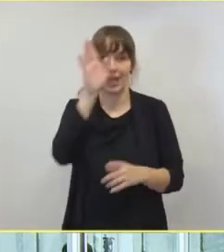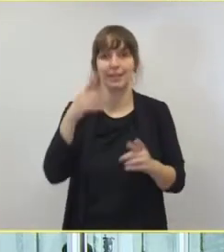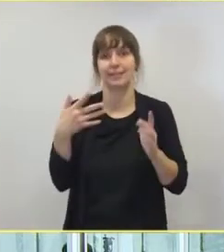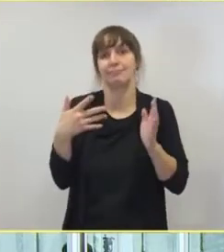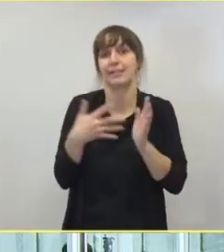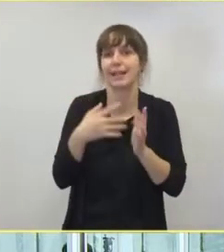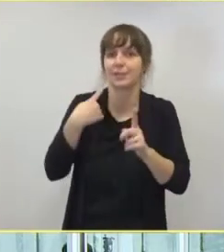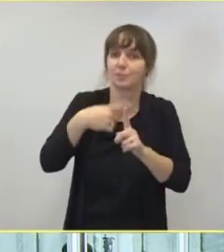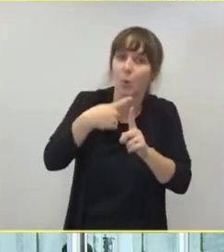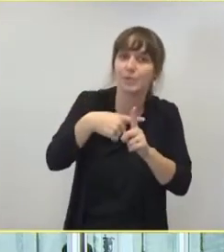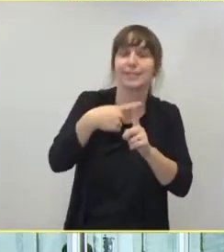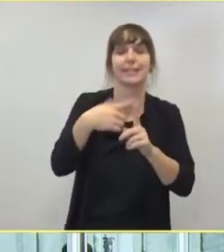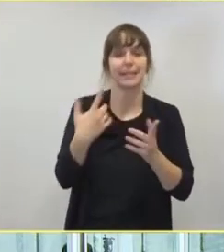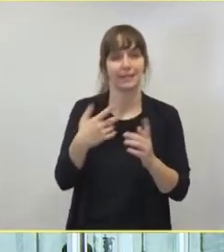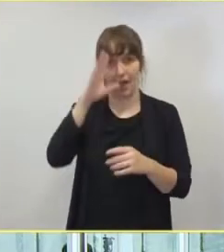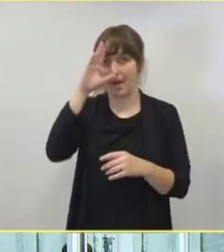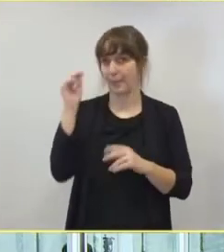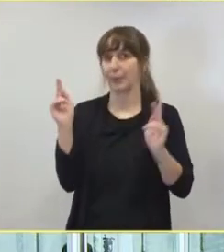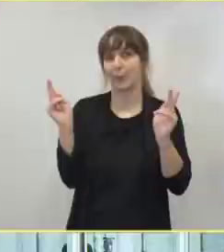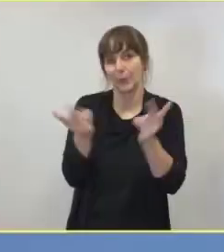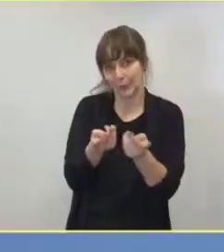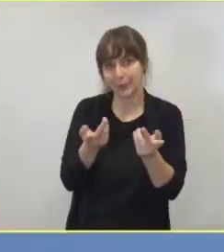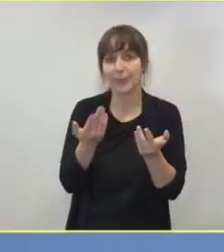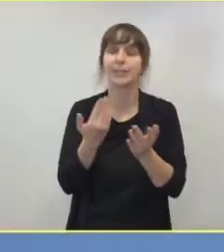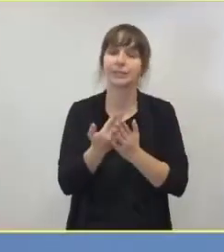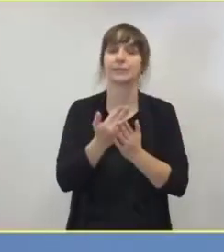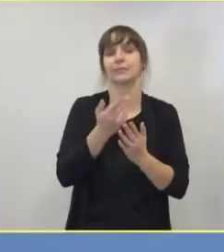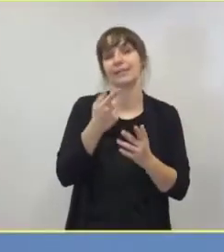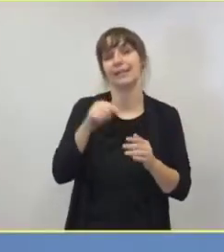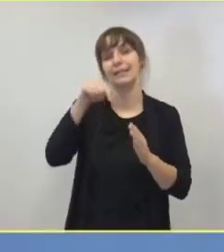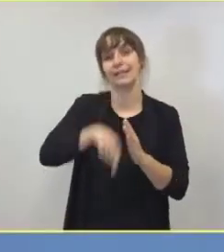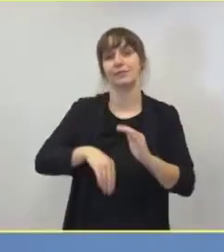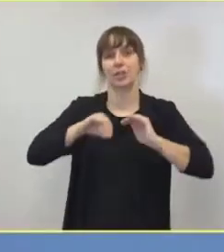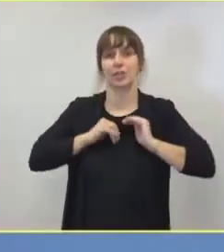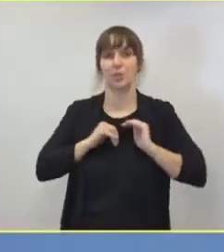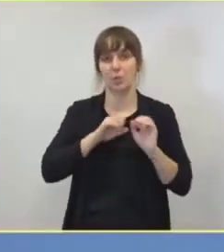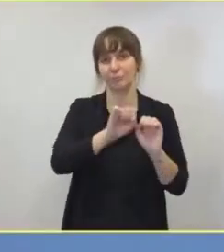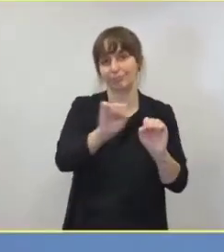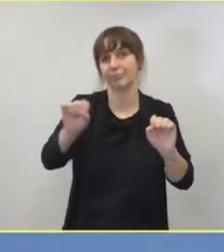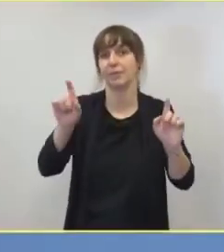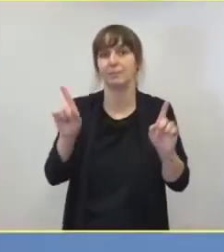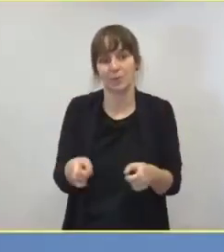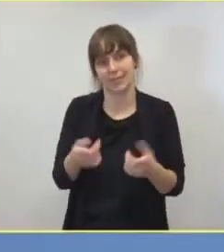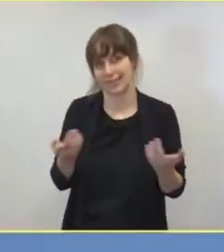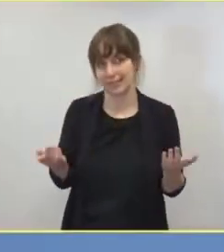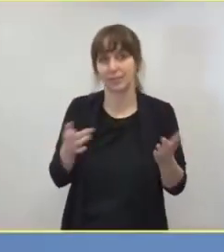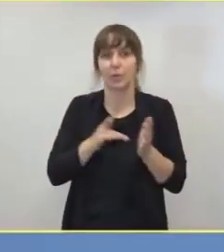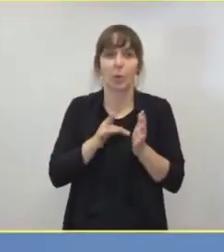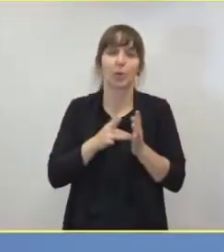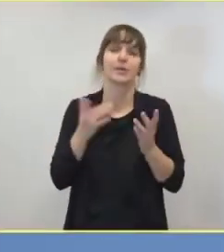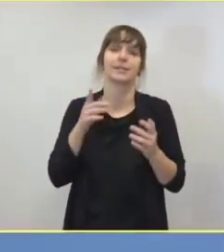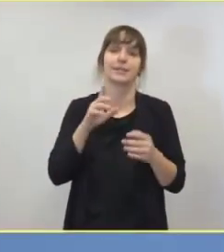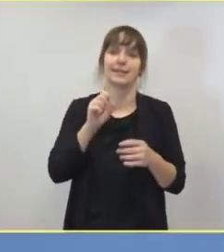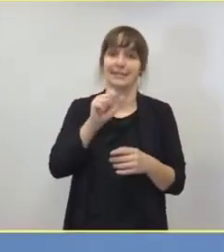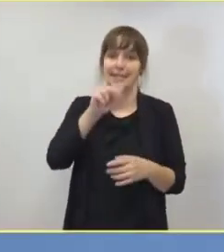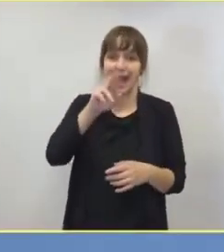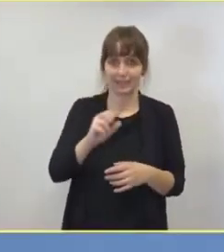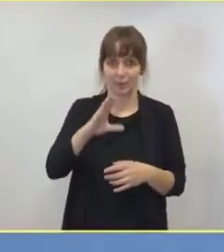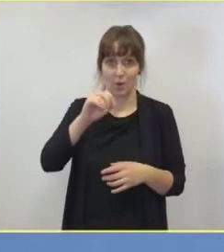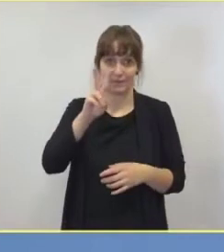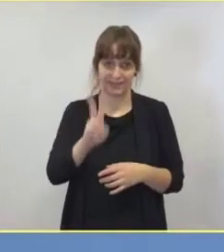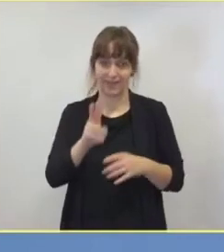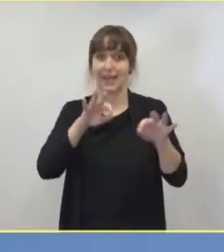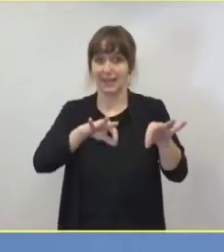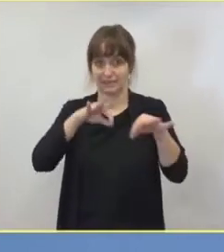natürlich auch, weniger Patienten auf die Intensivstation müssen. Weil das Risiko, wenn wir eine SARS-CoV-2-Infektion uns zuziehen, dass wir